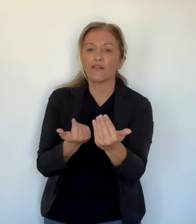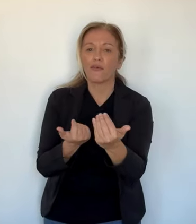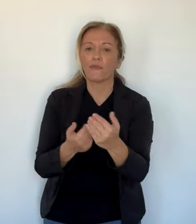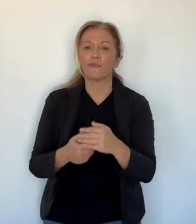historique.